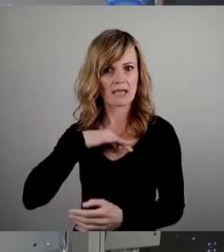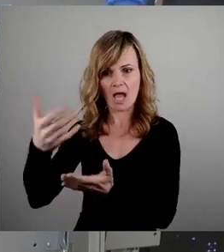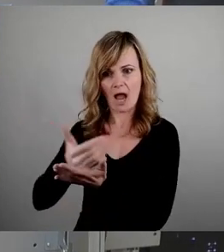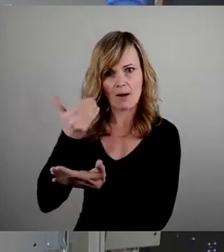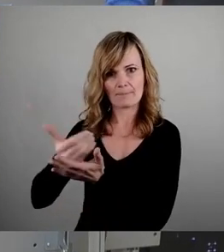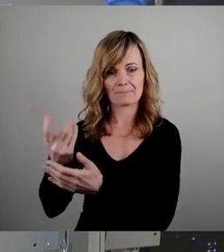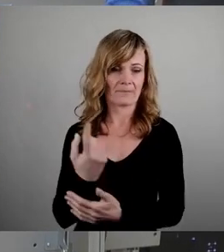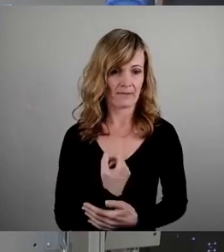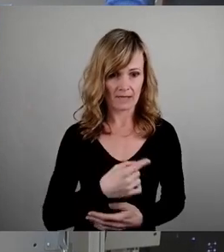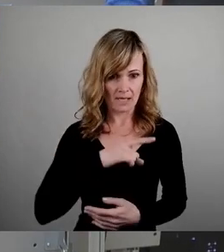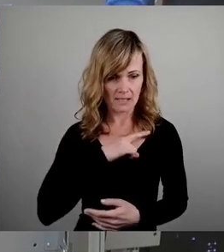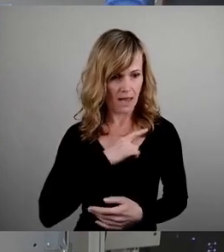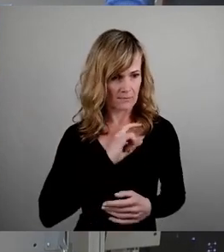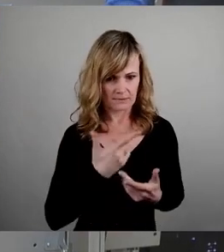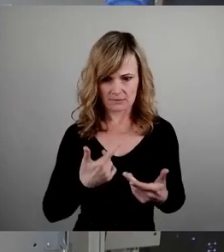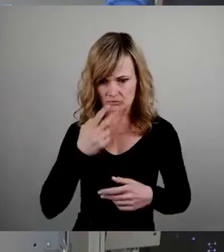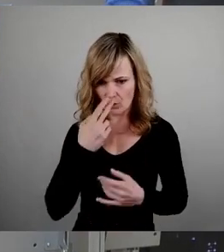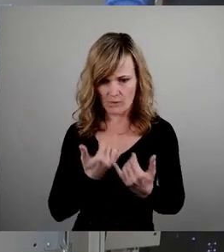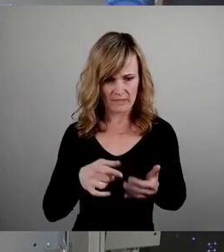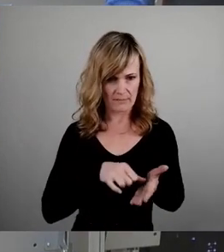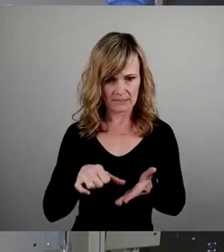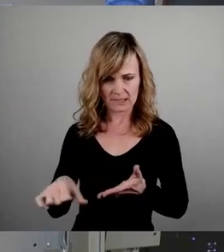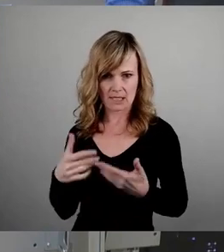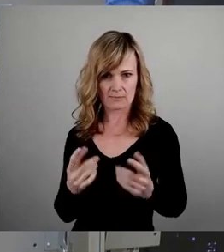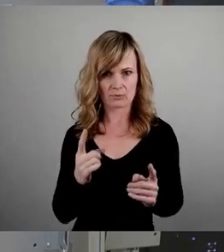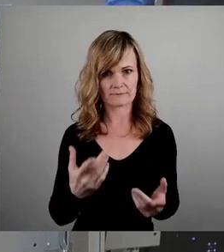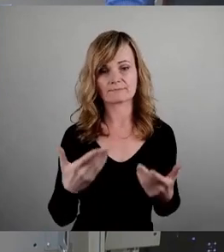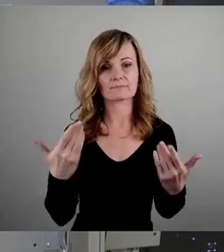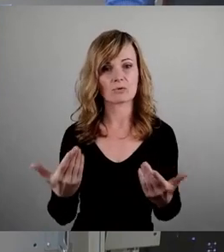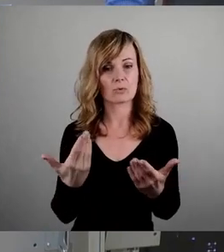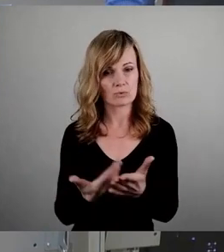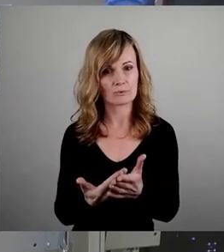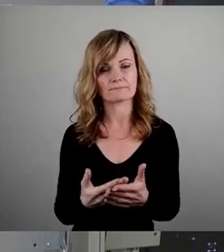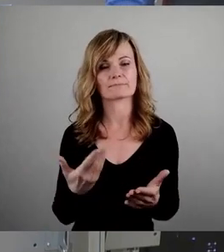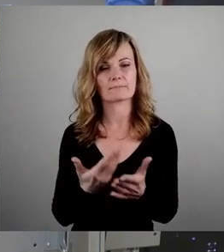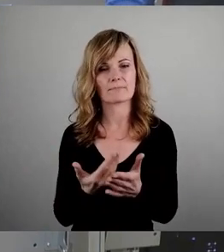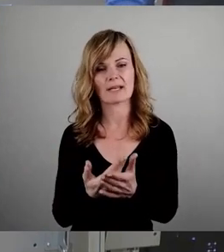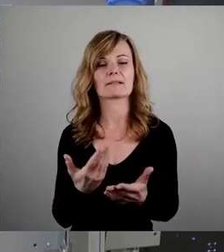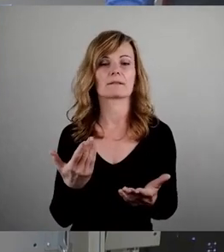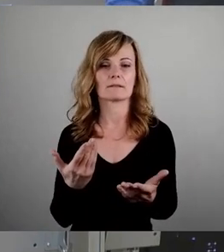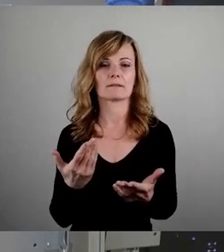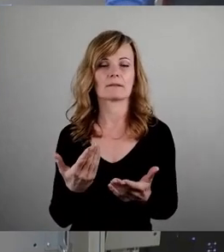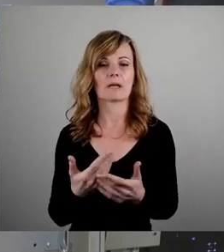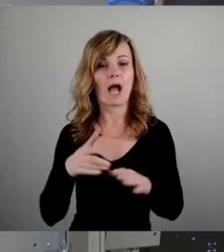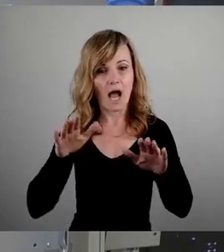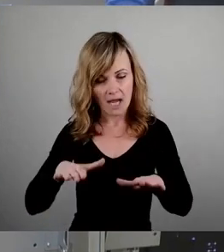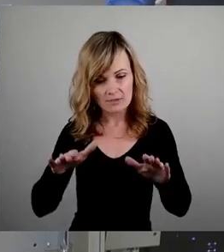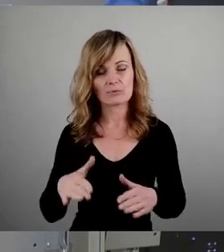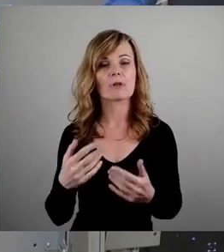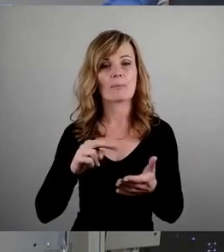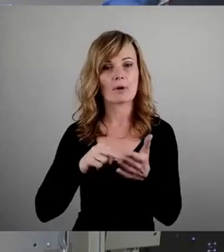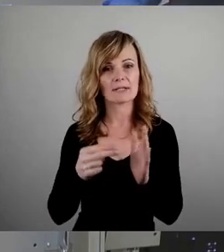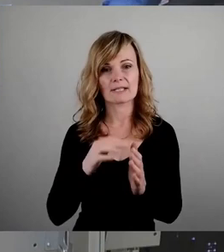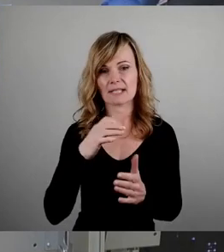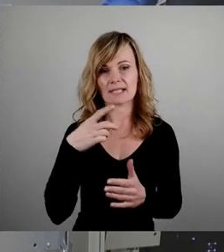finanzieren müssen. Ja, genau so ist es. Genau das ist eben die Asylpolitik der CDU auf Landesebene.